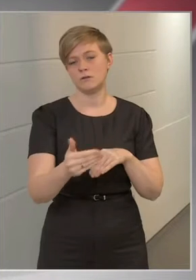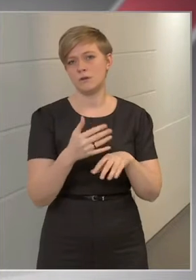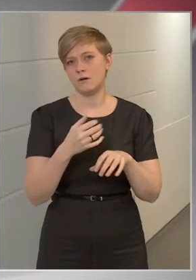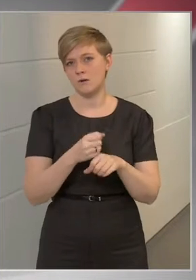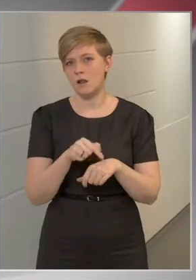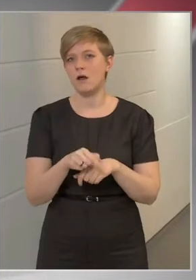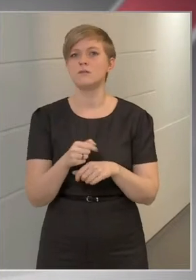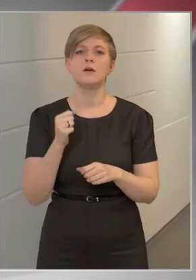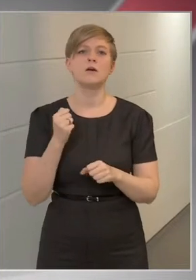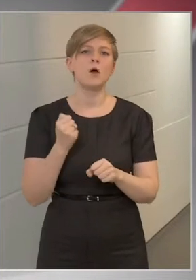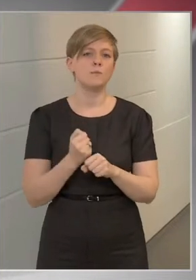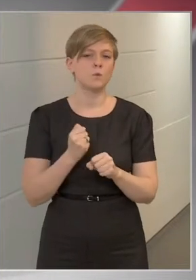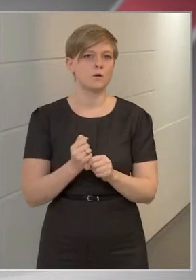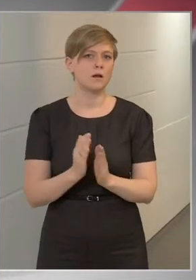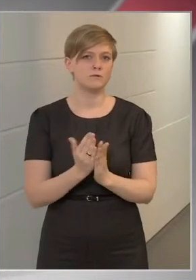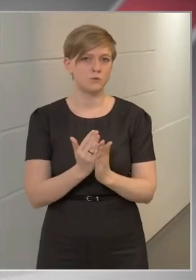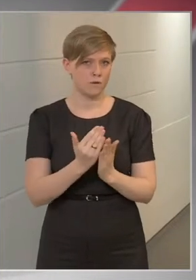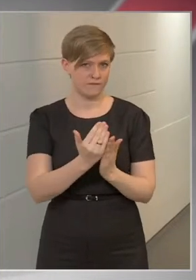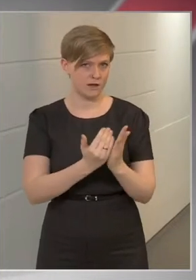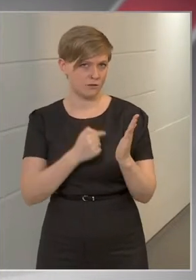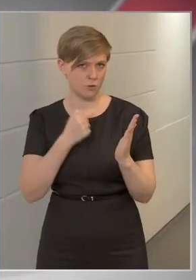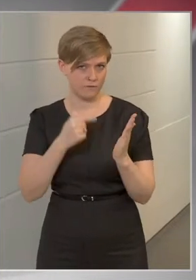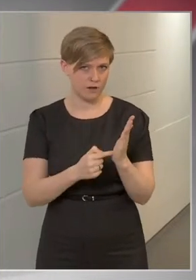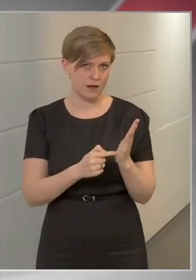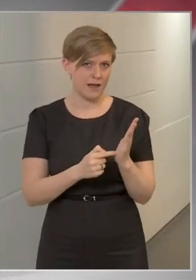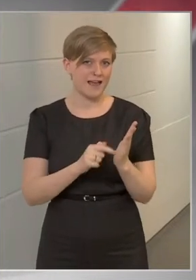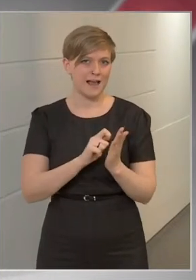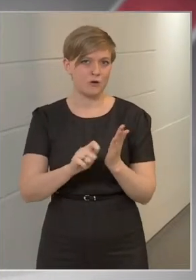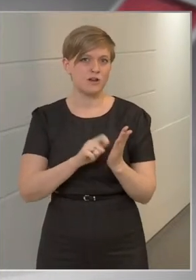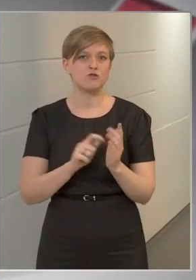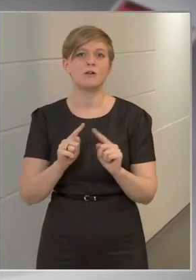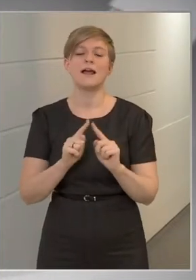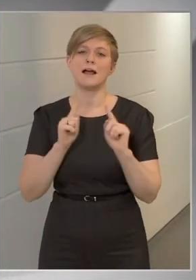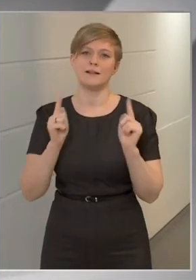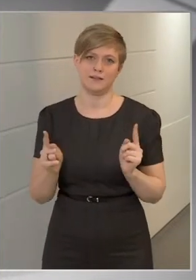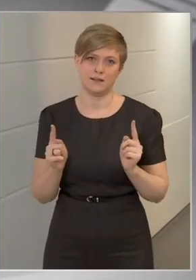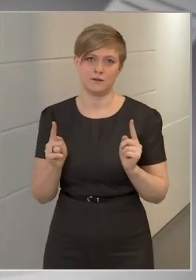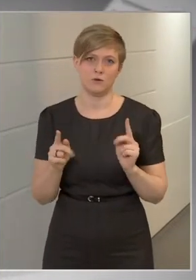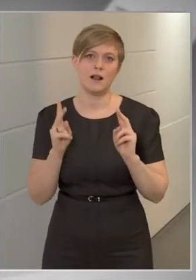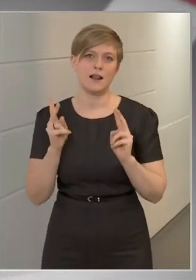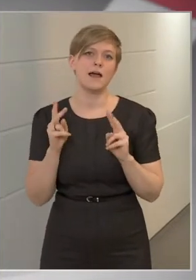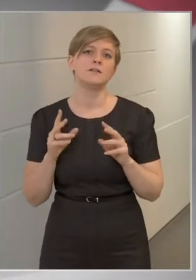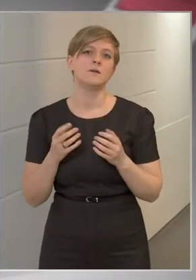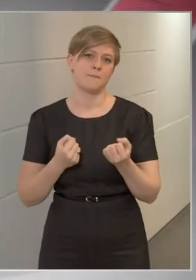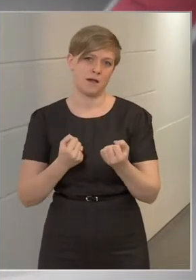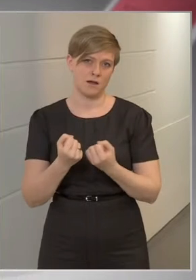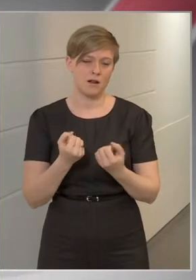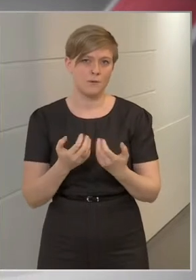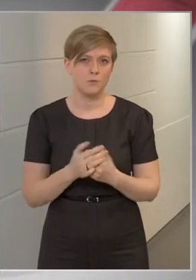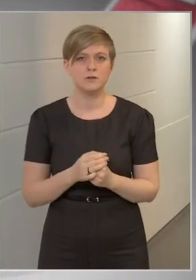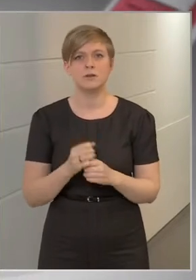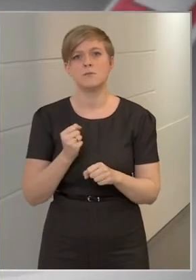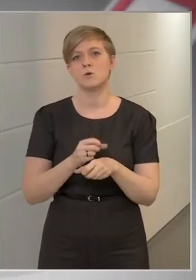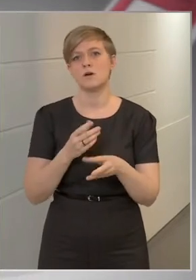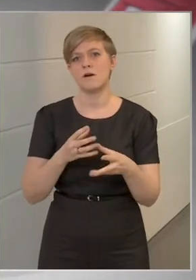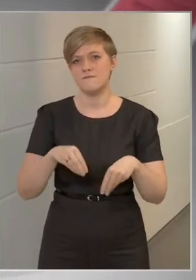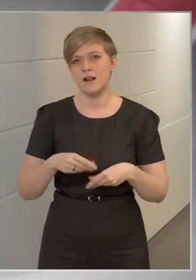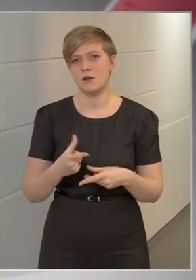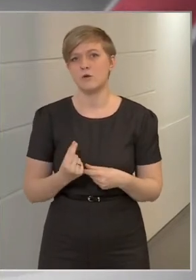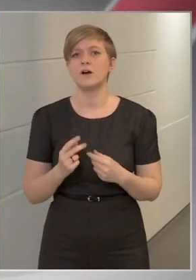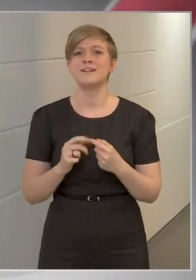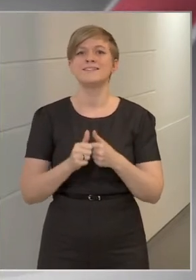munkatörvénykönyvének az előírásaitól eltérően is meg lehet állapodni a munkavállalóval a